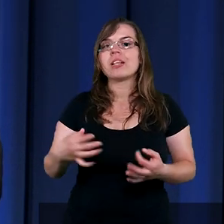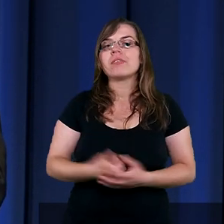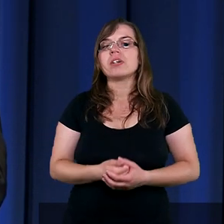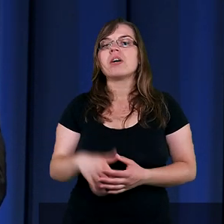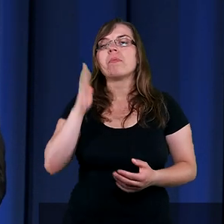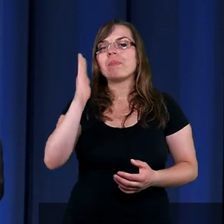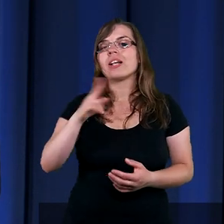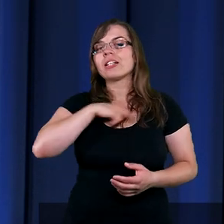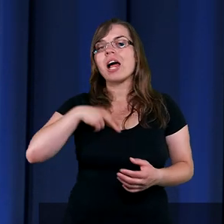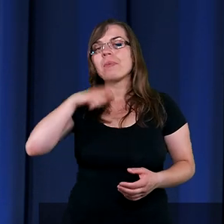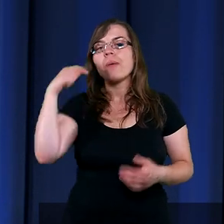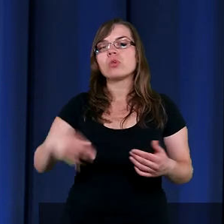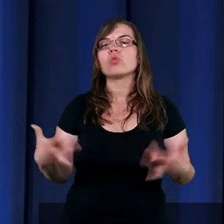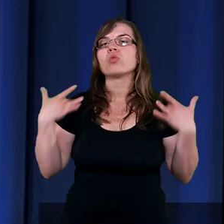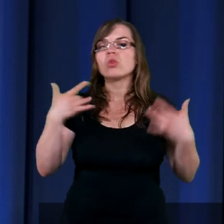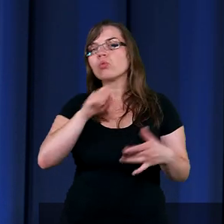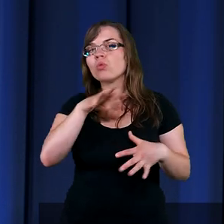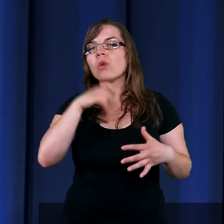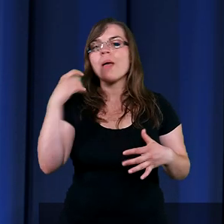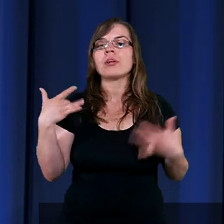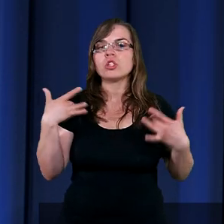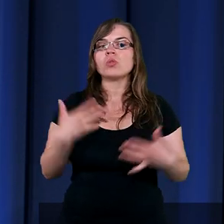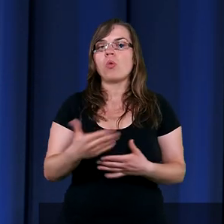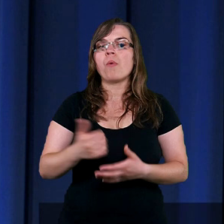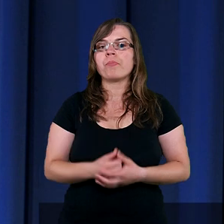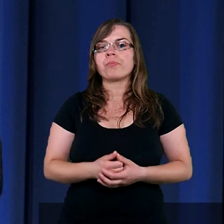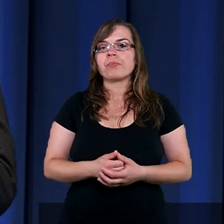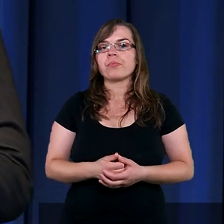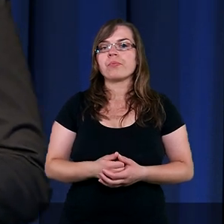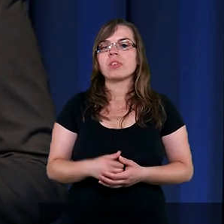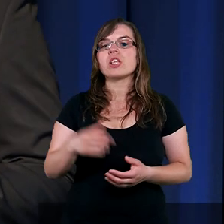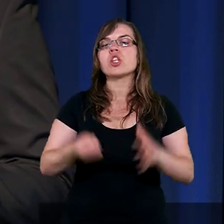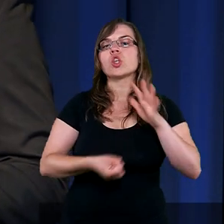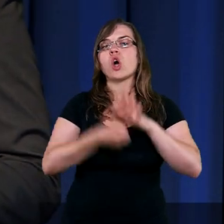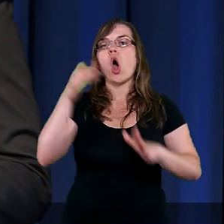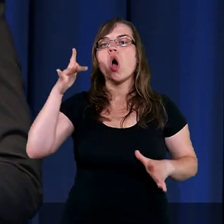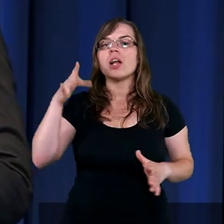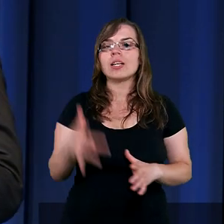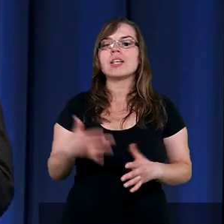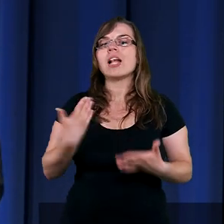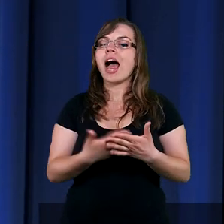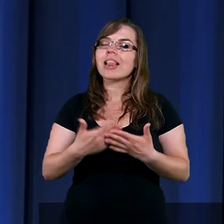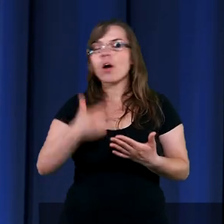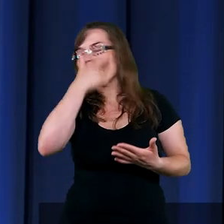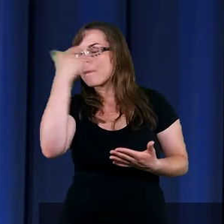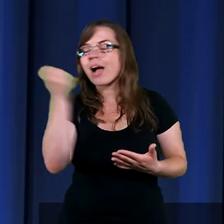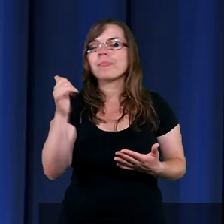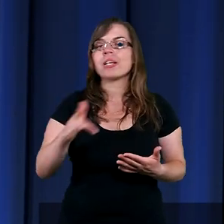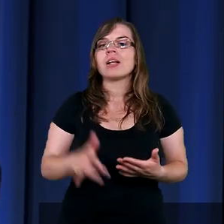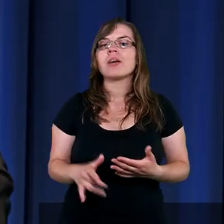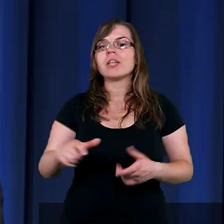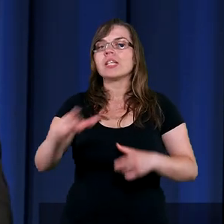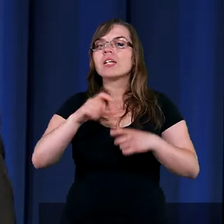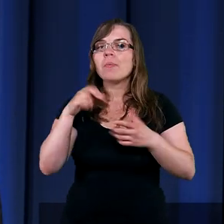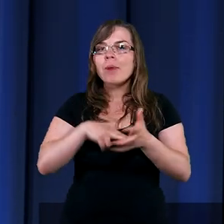to będzie nam się tutaj lepiej, dużo lepiej, dużo lepiej żyło. Drodzy, dlatego pamiętajmy, że